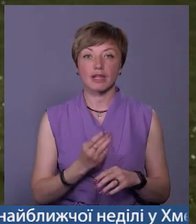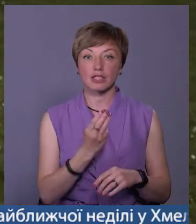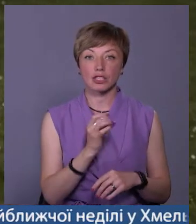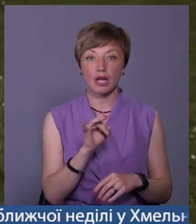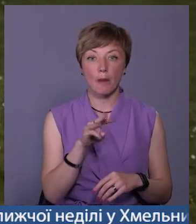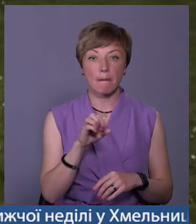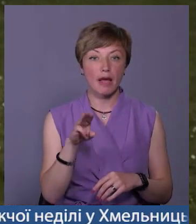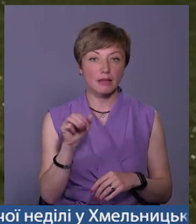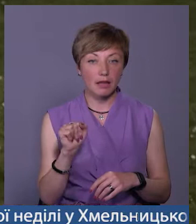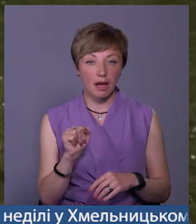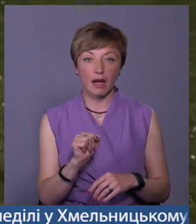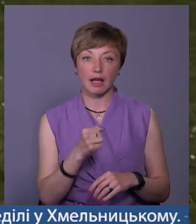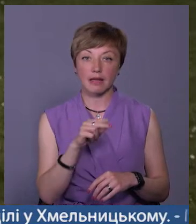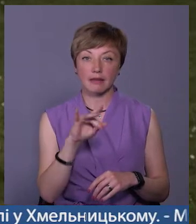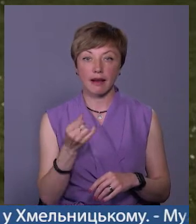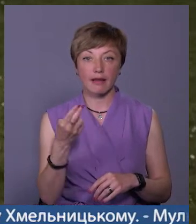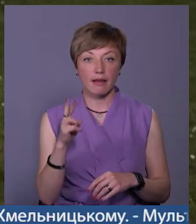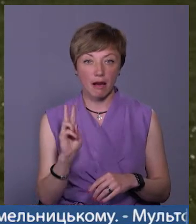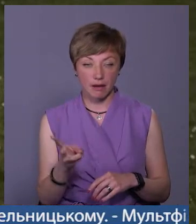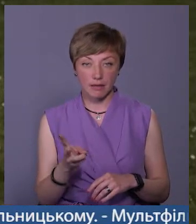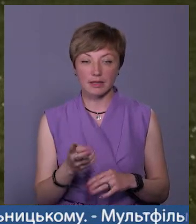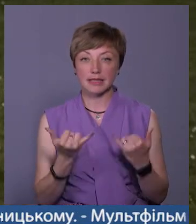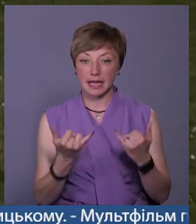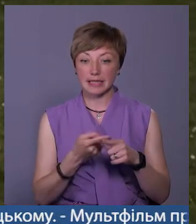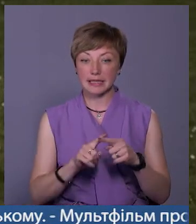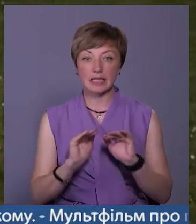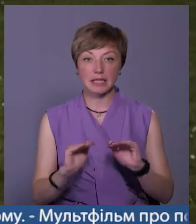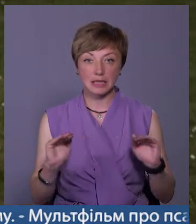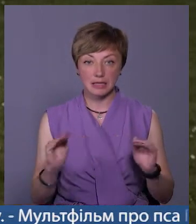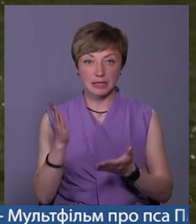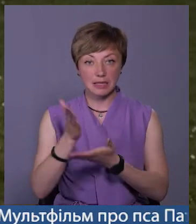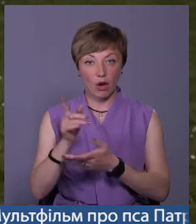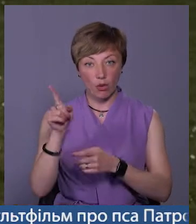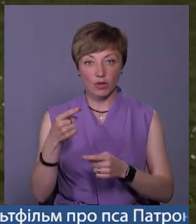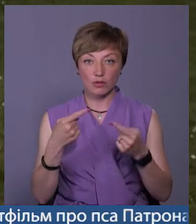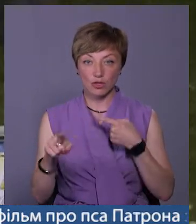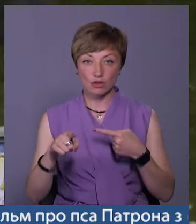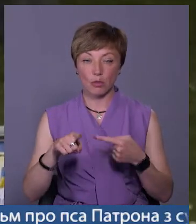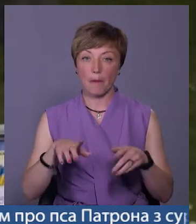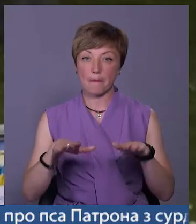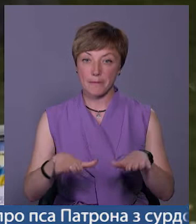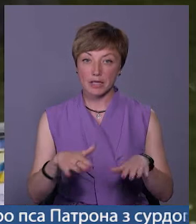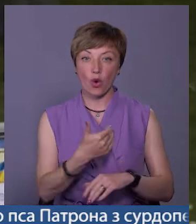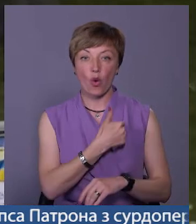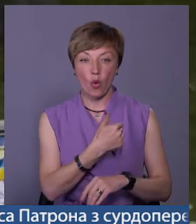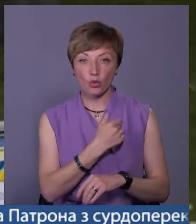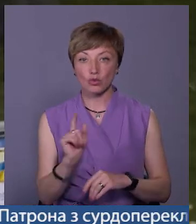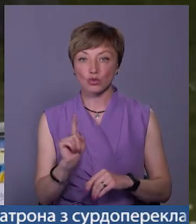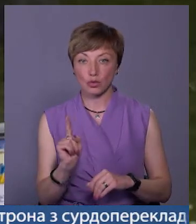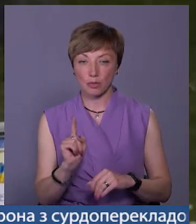Діана та Тритяк Володислав. Зараз ті дітки знаходяться в іншому місті. Хочу, щоб